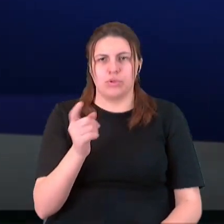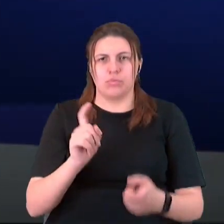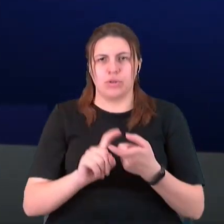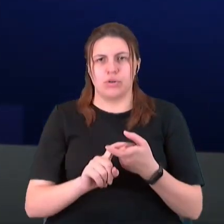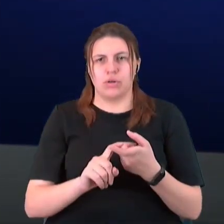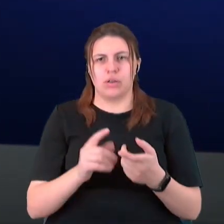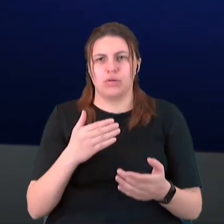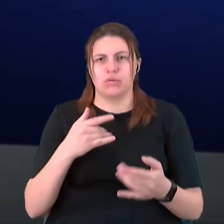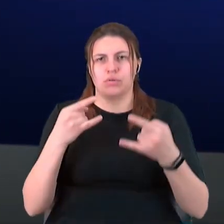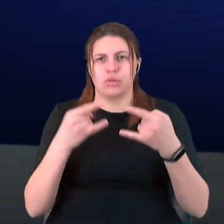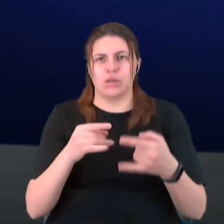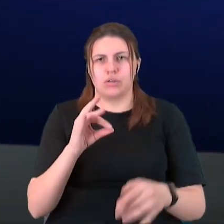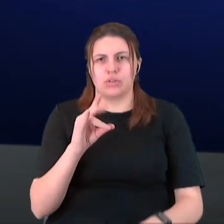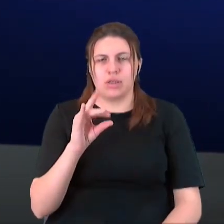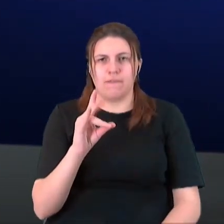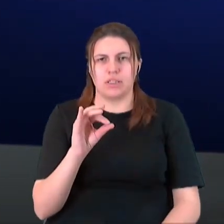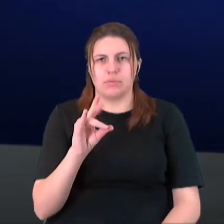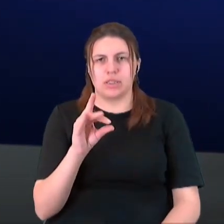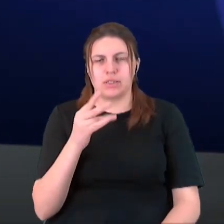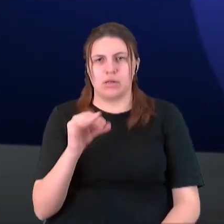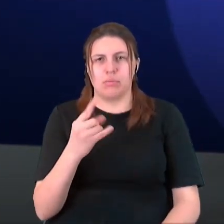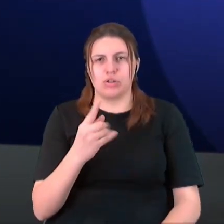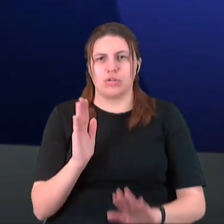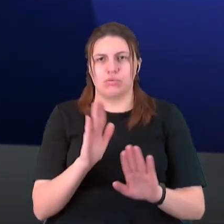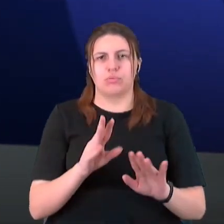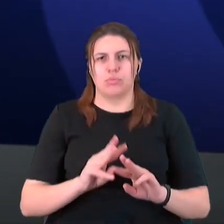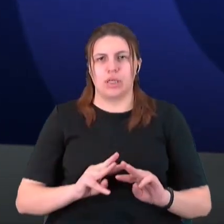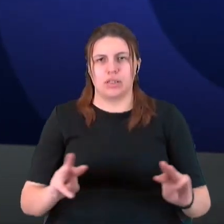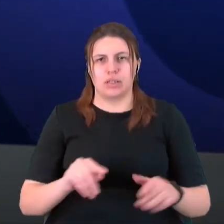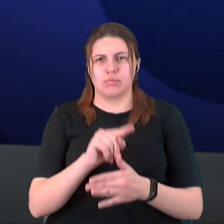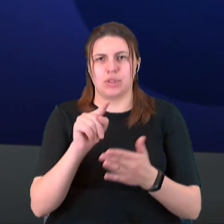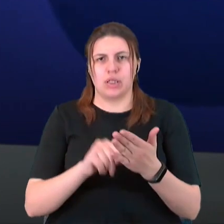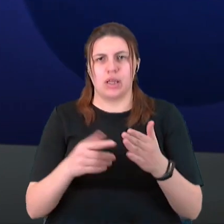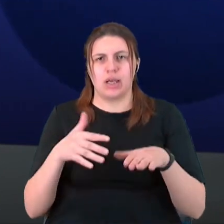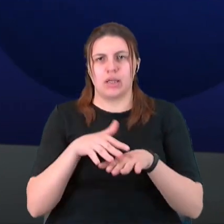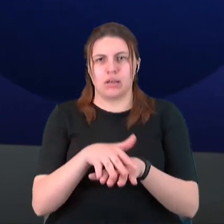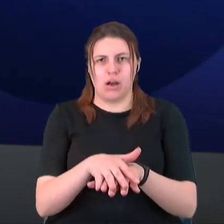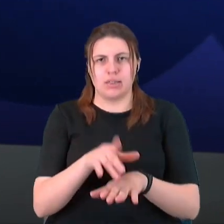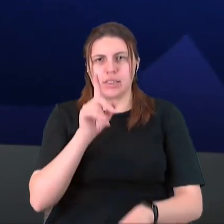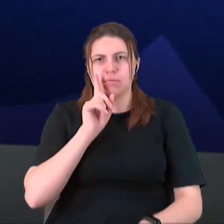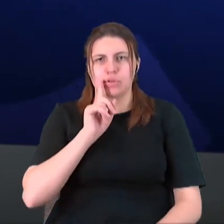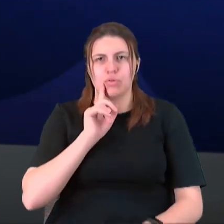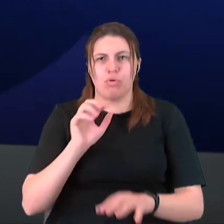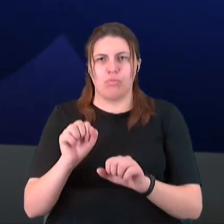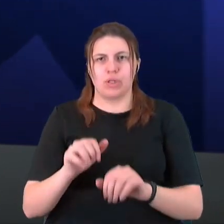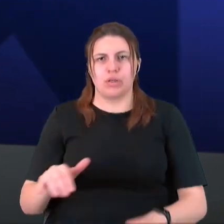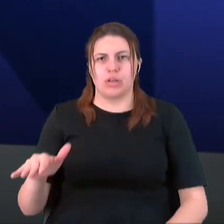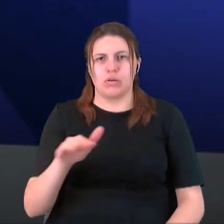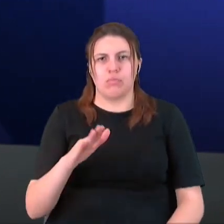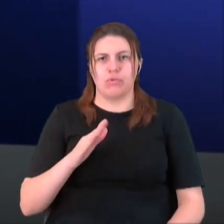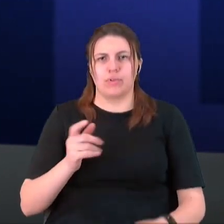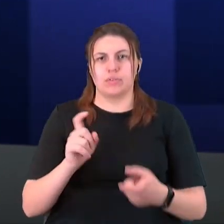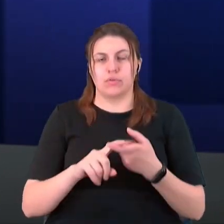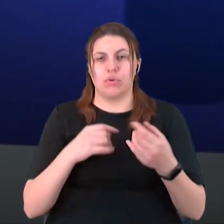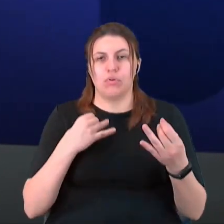Ростислав Замлинський, перший заступник міністра з питань реінтеграції тимчасово окупованих територій, був з нами на зв'язку. З ним говорили